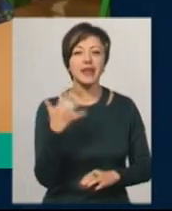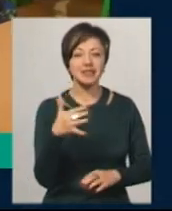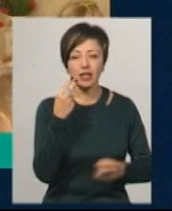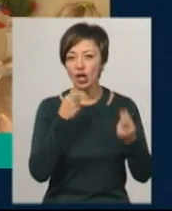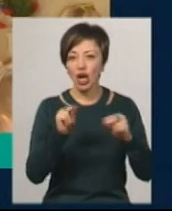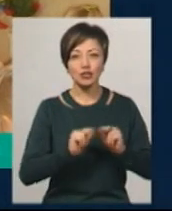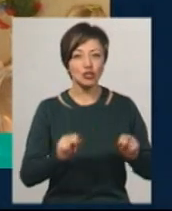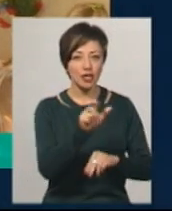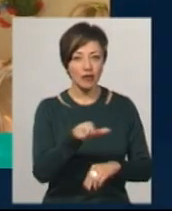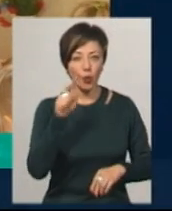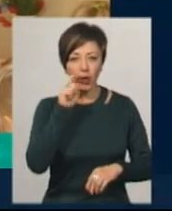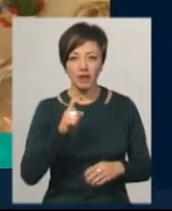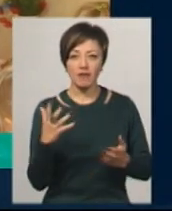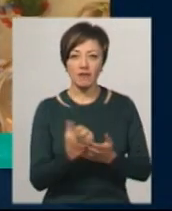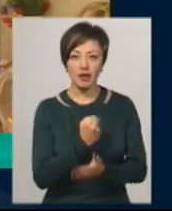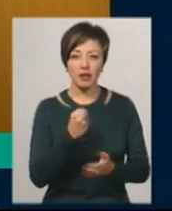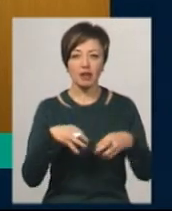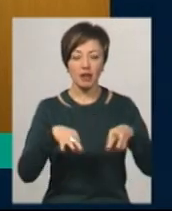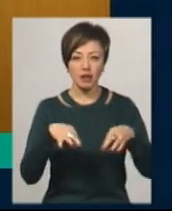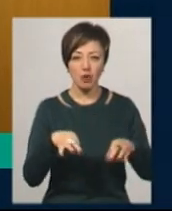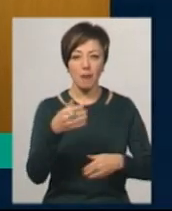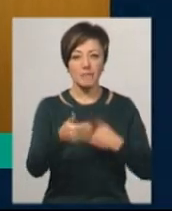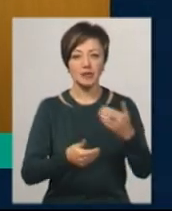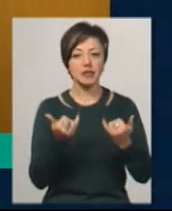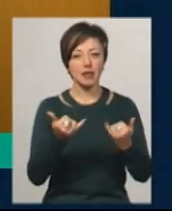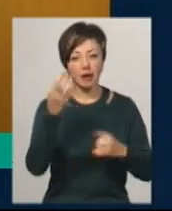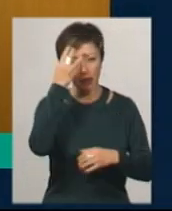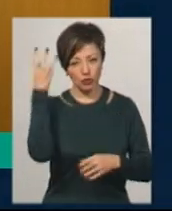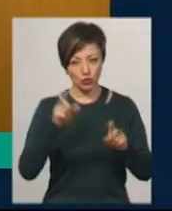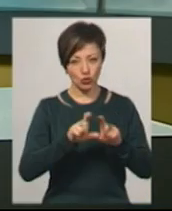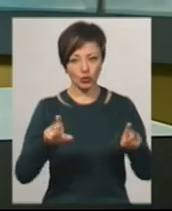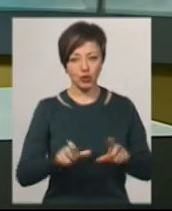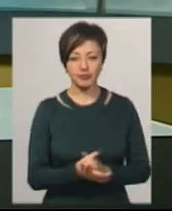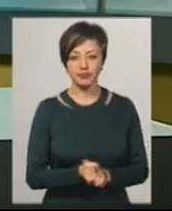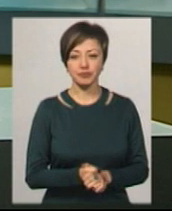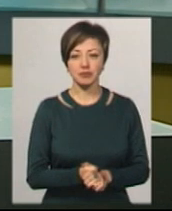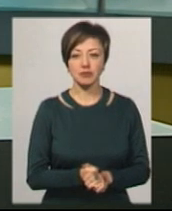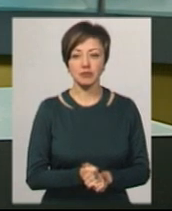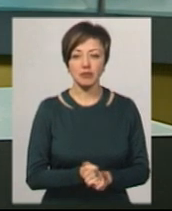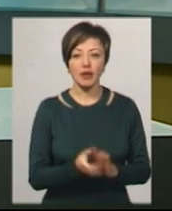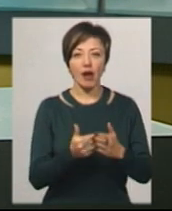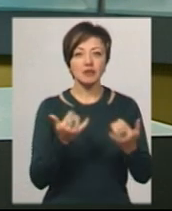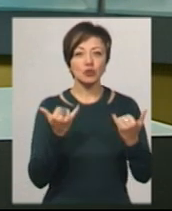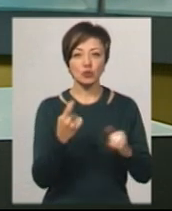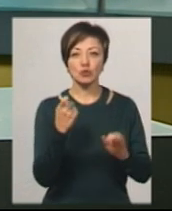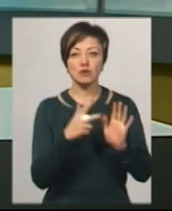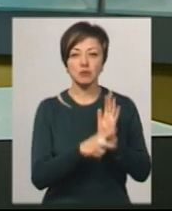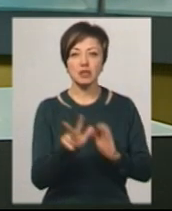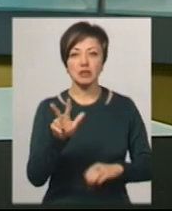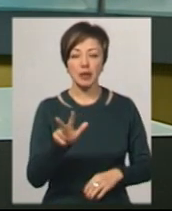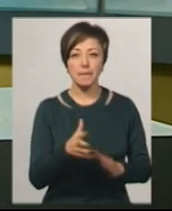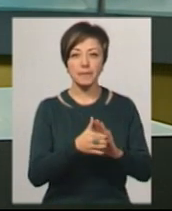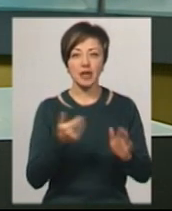кращих вчителів України та виграла транспорт та басейн для Хмельницької школи. Відсьогодні 183